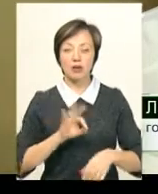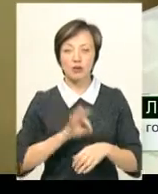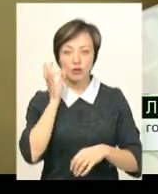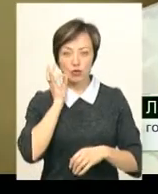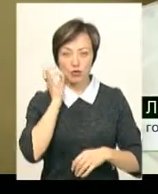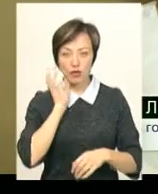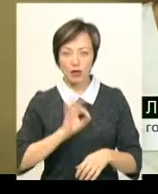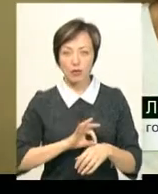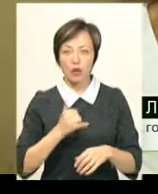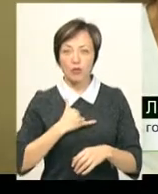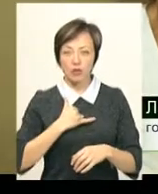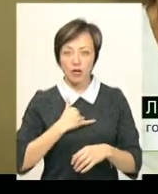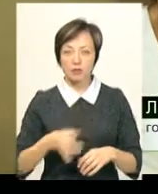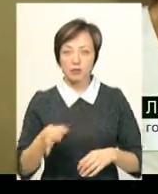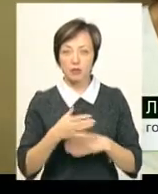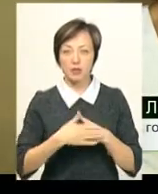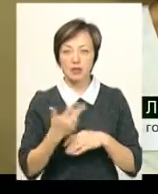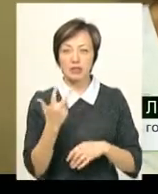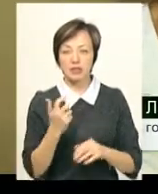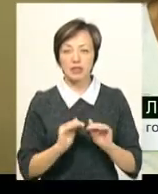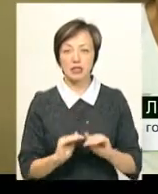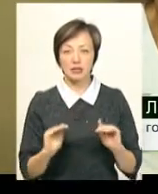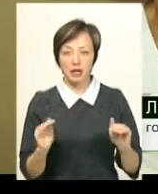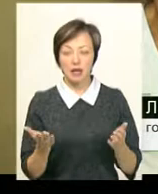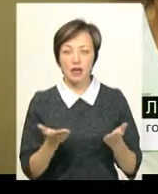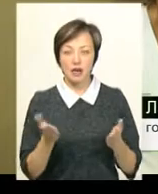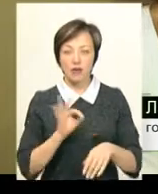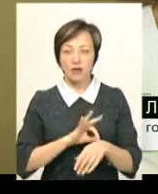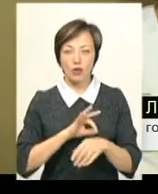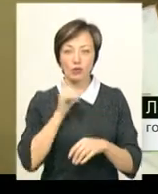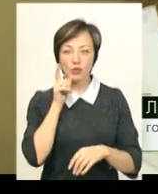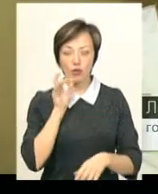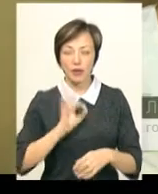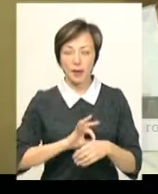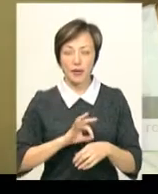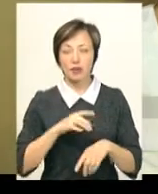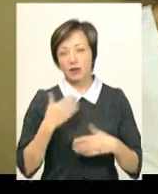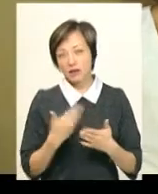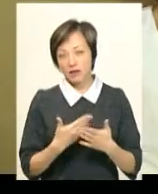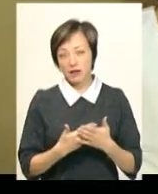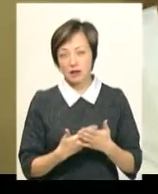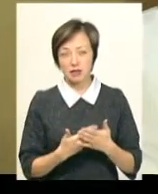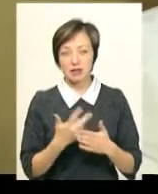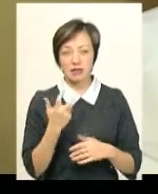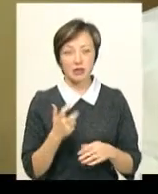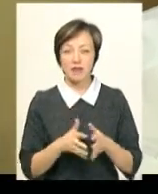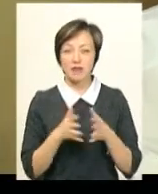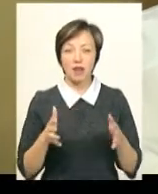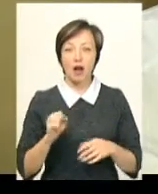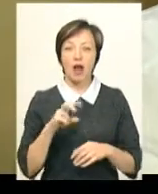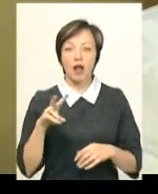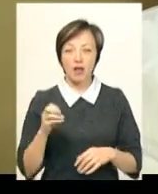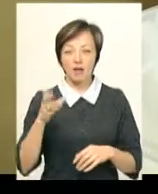цукровий діабет. У нас сьогодні в області біля 300 дітей, які хворі на цукровий діабет. Казалось би, цифра 300 – це невелика, але